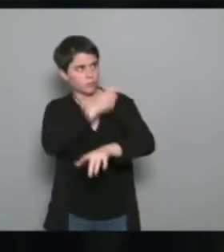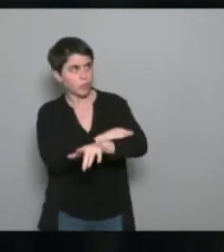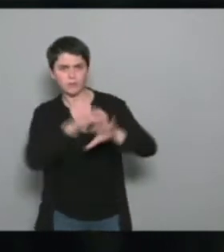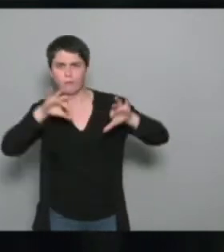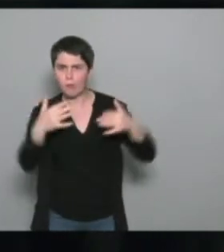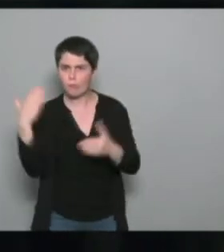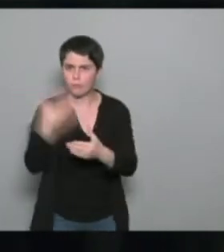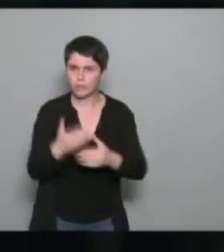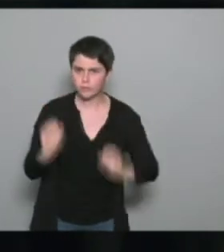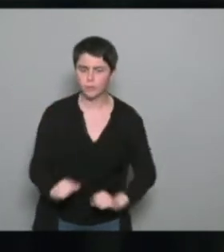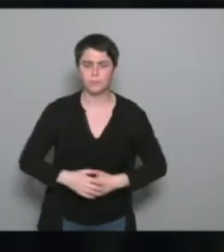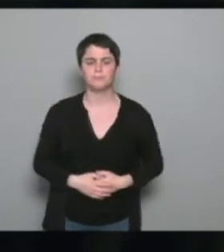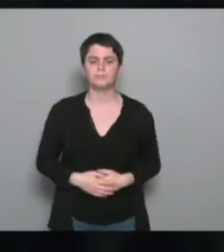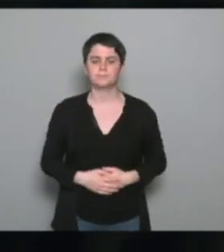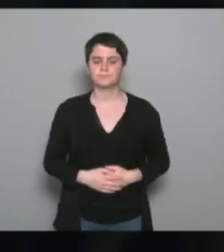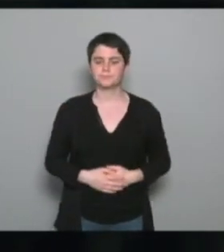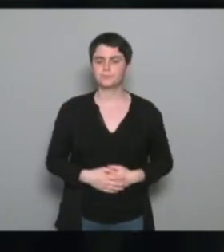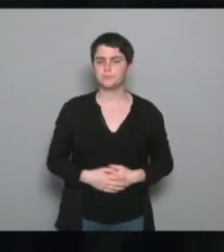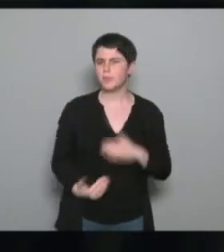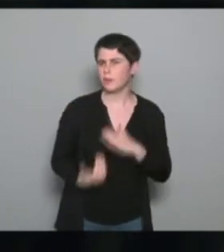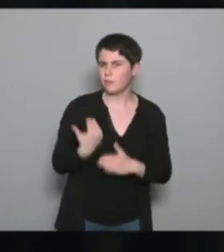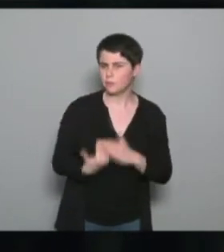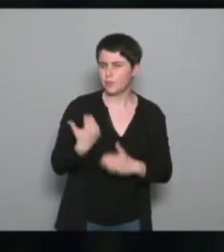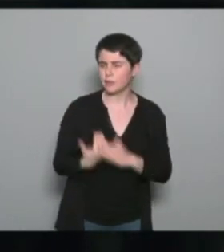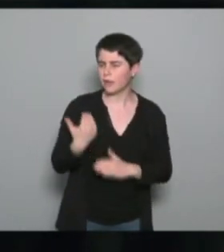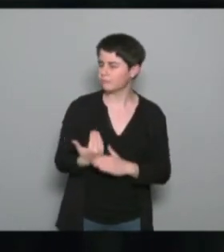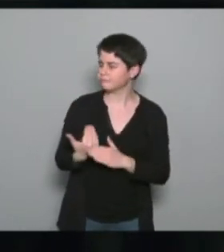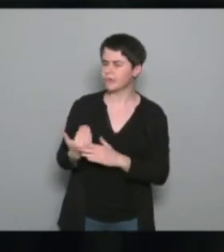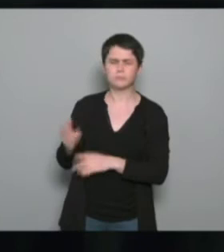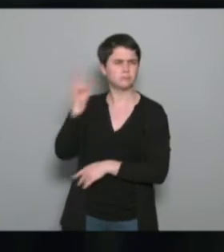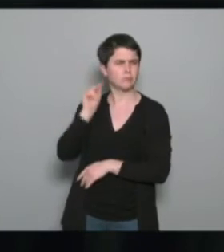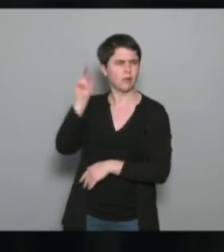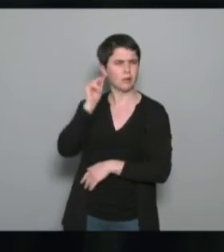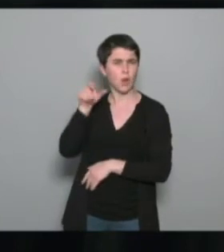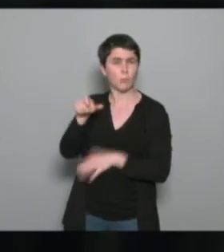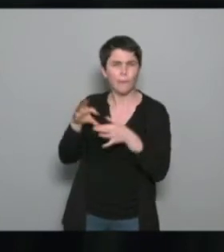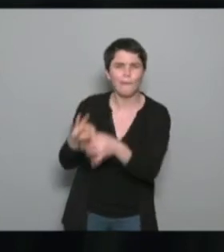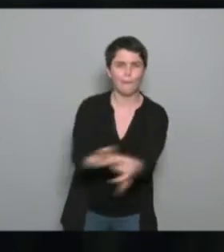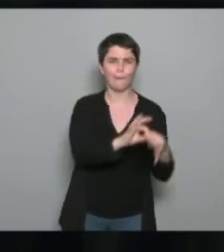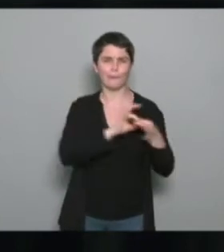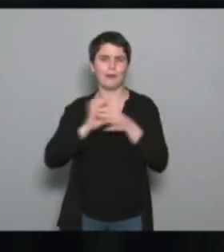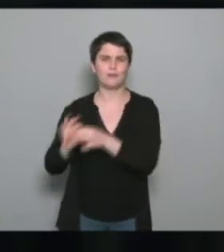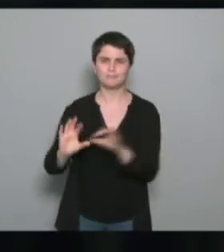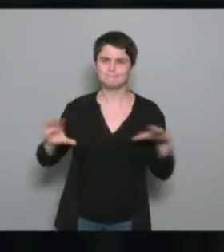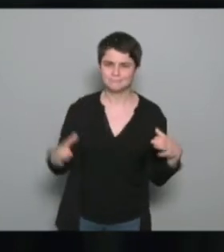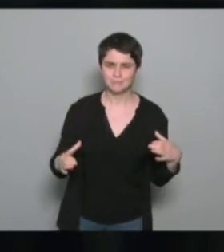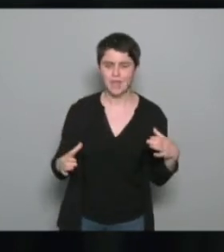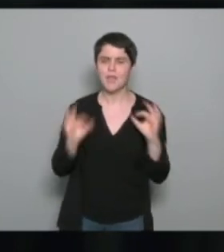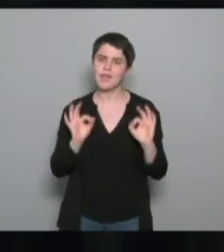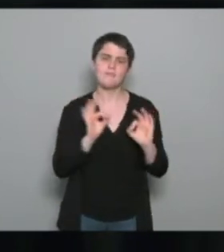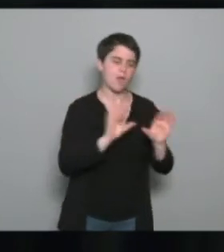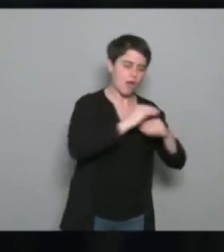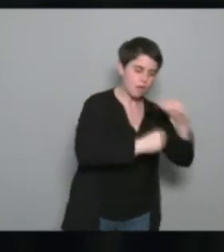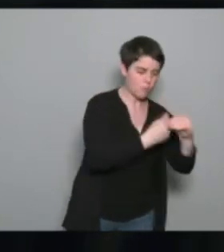'est très intéressant. Ce matin, j'entendais parler de coopération et je trouve que l'enjeu vraiment du rapprochement du monde médical et du monde